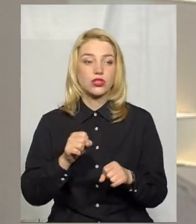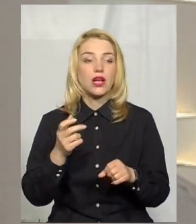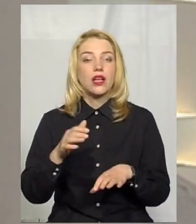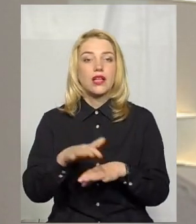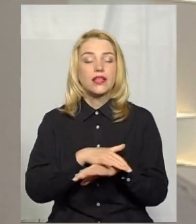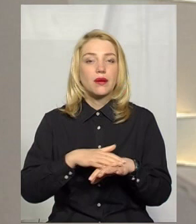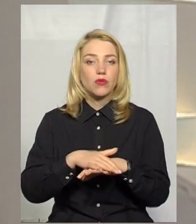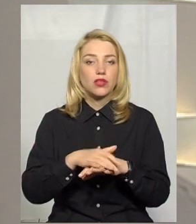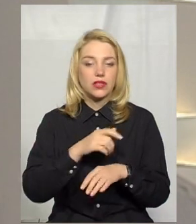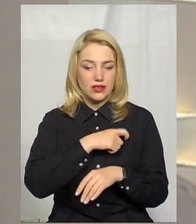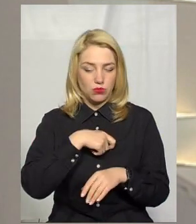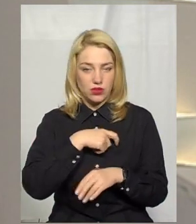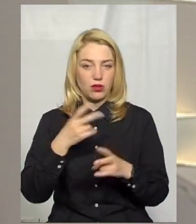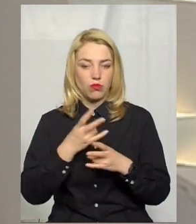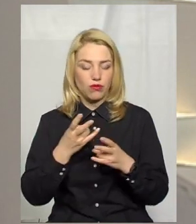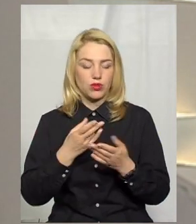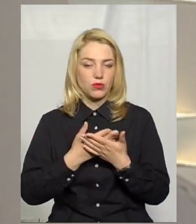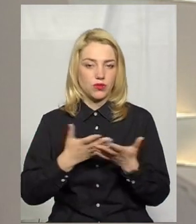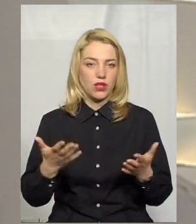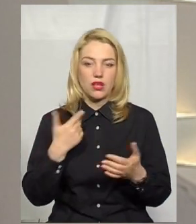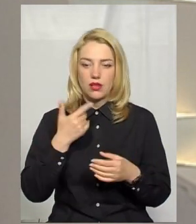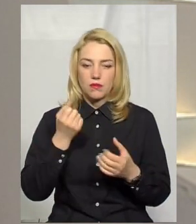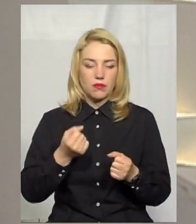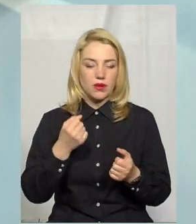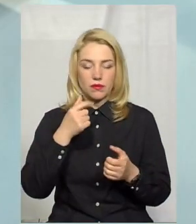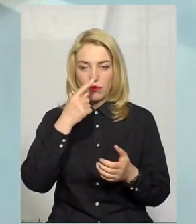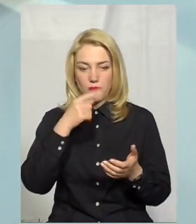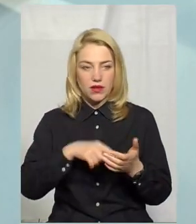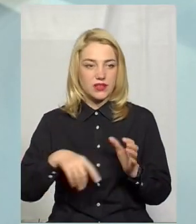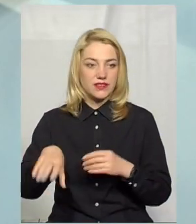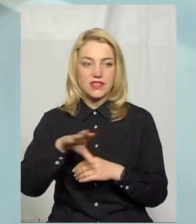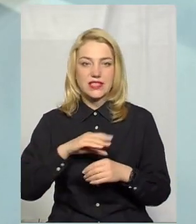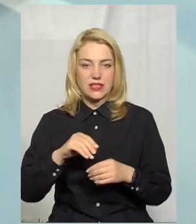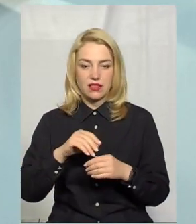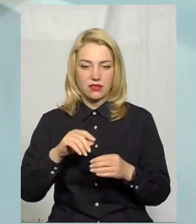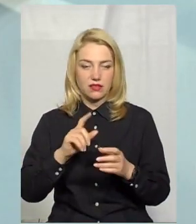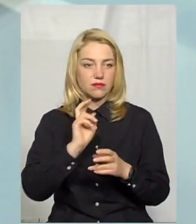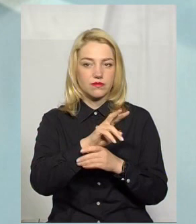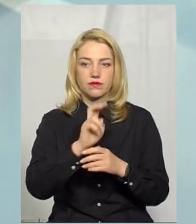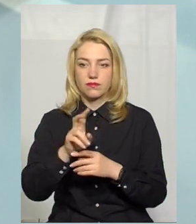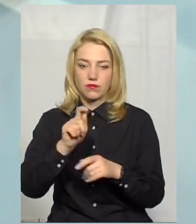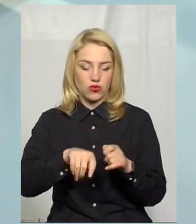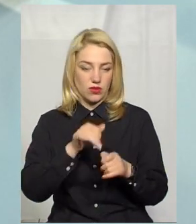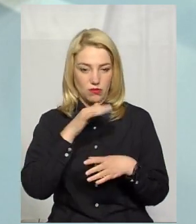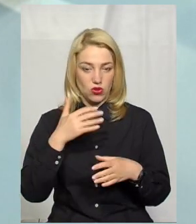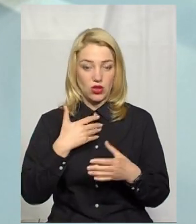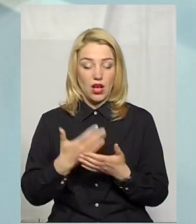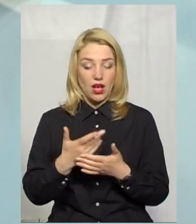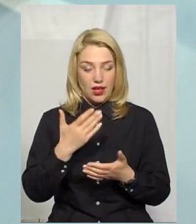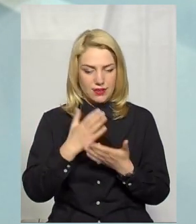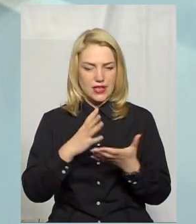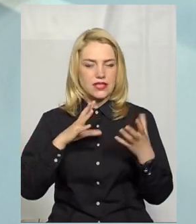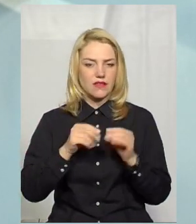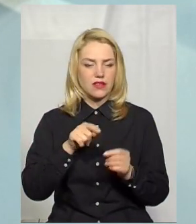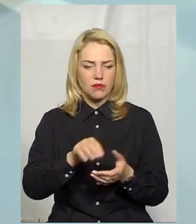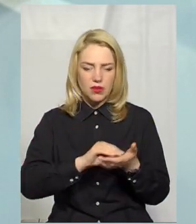має оприлюднити звіт. Ну, я не можу, наприклад, потрапити до всіх депутатів. Але я можу взяти звіт, ознайомитись. Є хороші звіти, з яких, ну, от все зрозуміло,